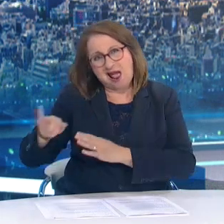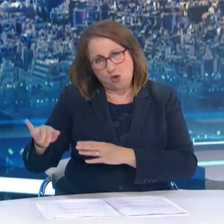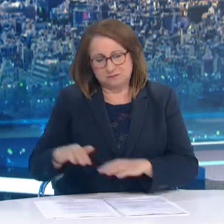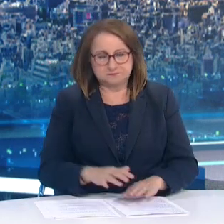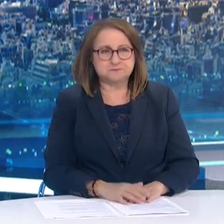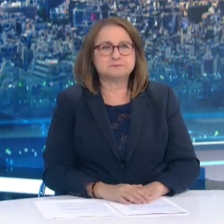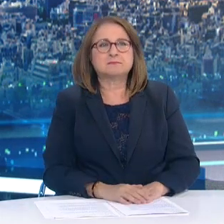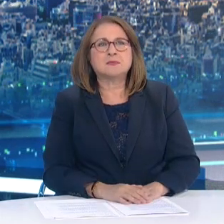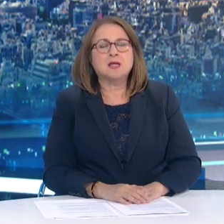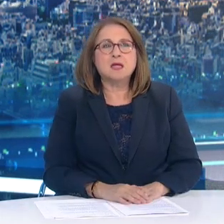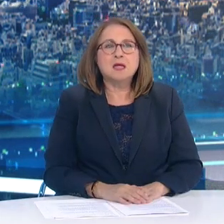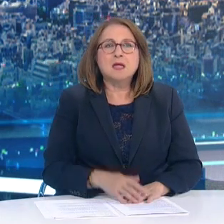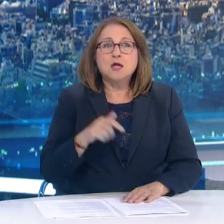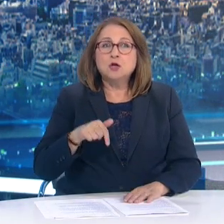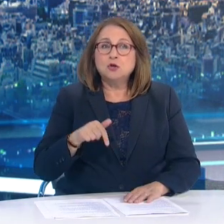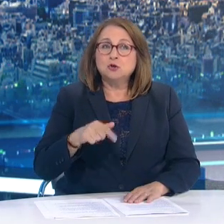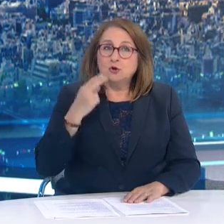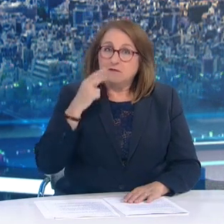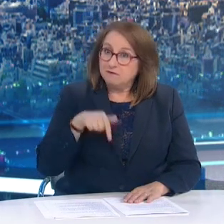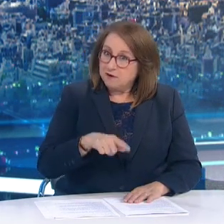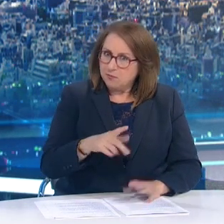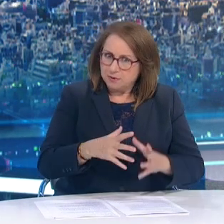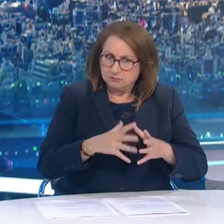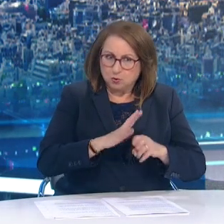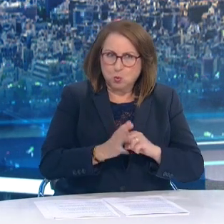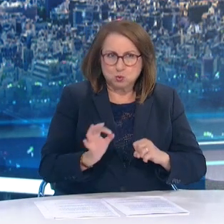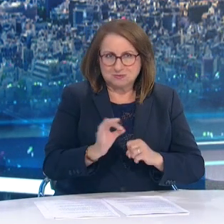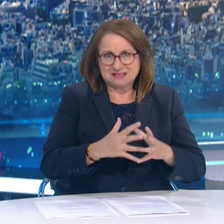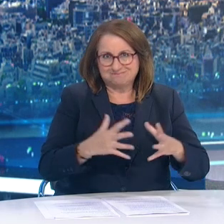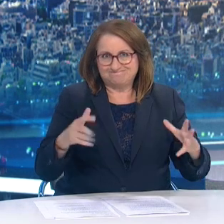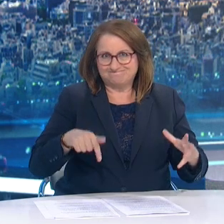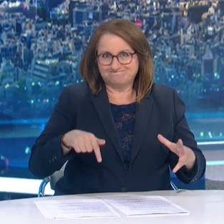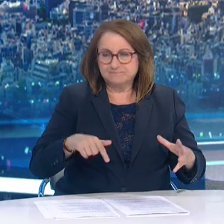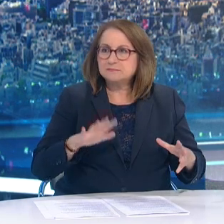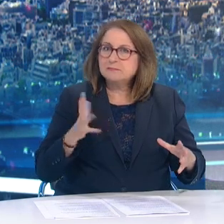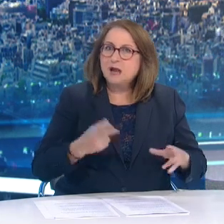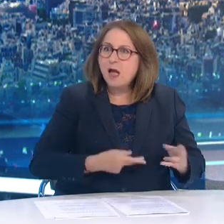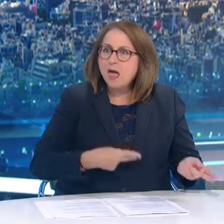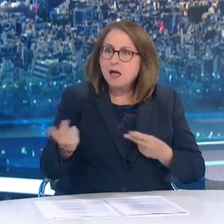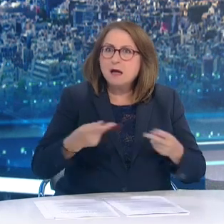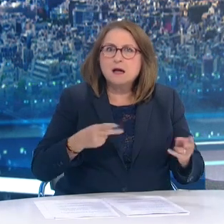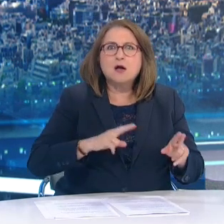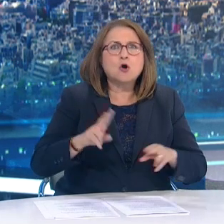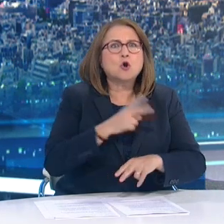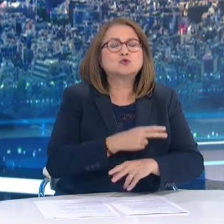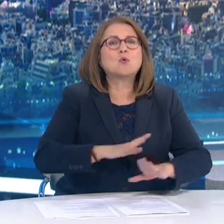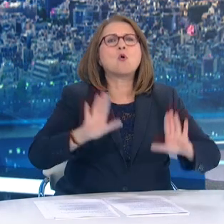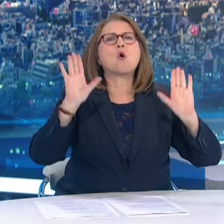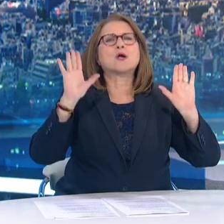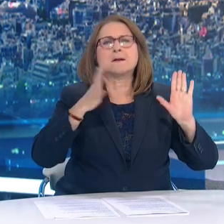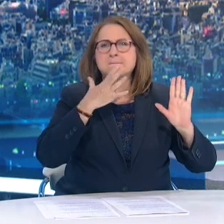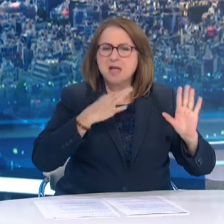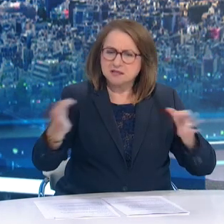αύξηση των κοροσμάτων δεν έχουν αυξηθεί νοσηλείας ή θάνατοι ακριβώς λόγω της υψηλής εμβολιαστικής κάλυψης πληθυσμού και ιδιαίτερα των